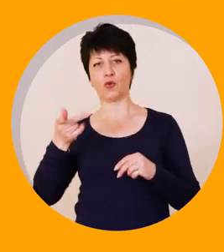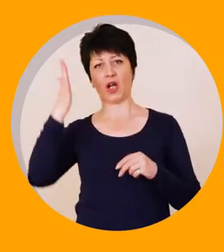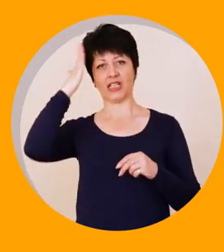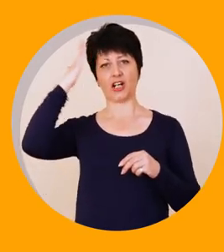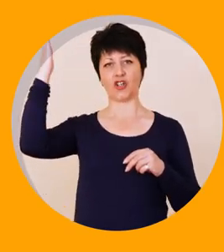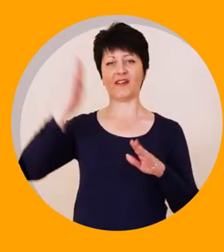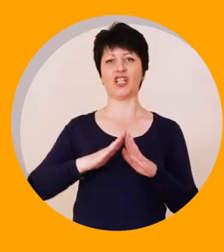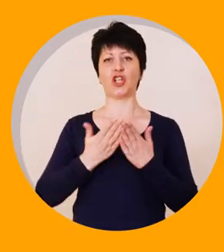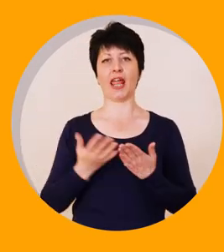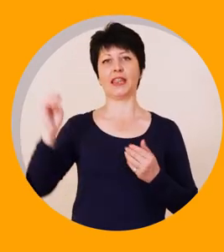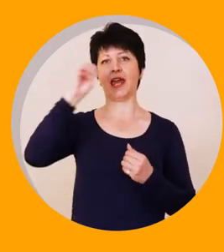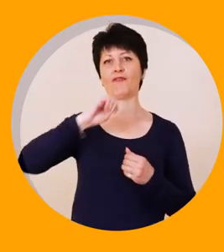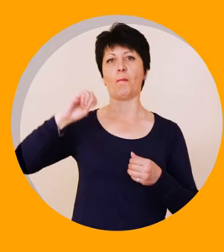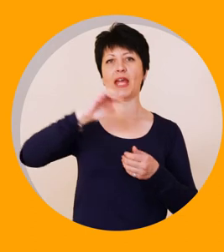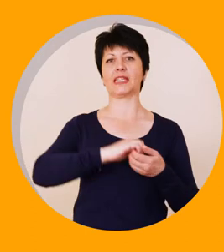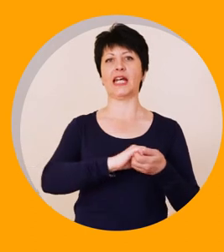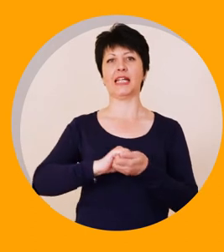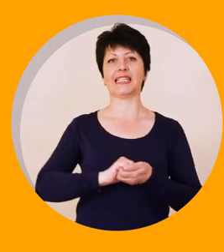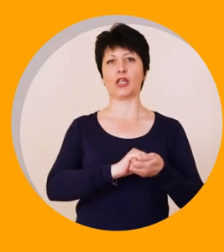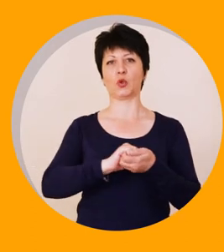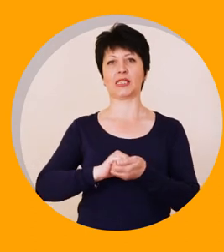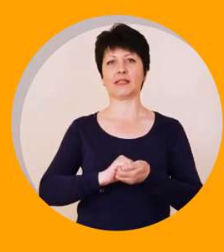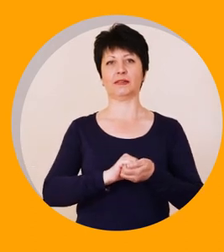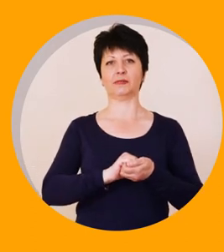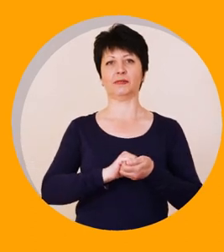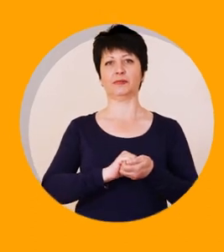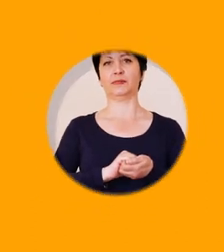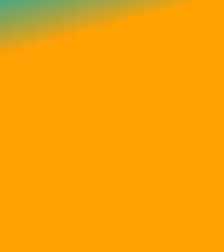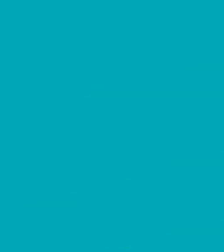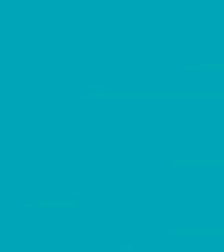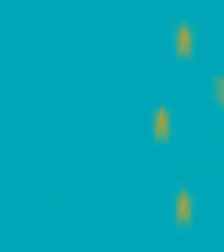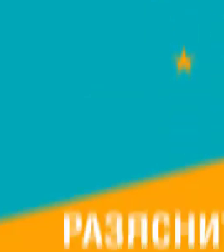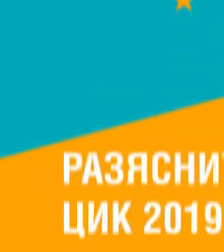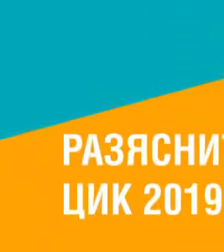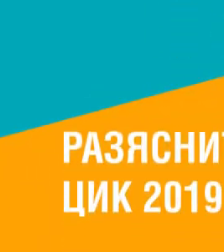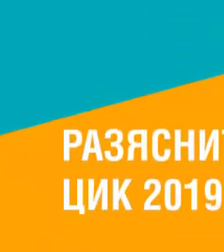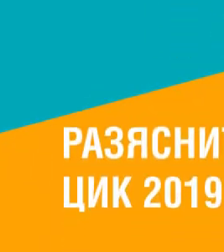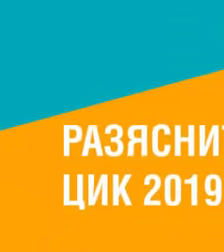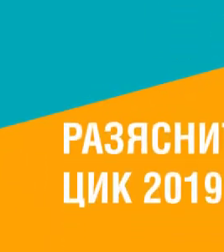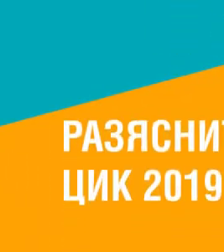постоянен и настоящ адрес в България или в друга държава членка на Европейския СИУС през последните три месеца. България